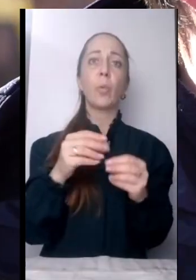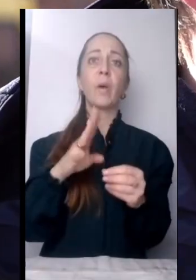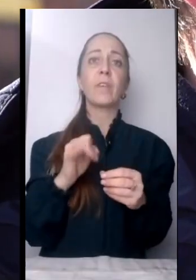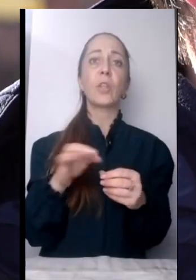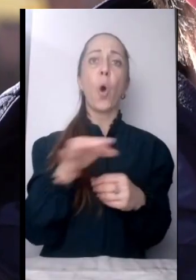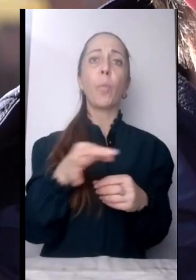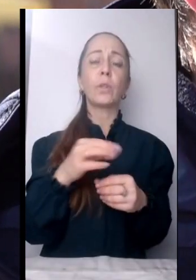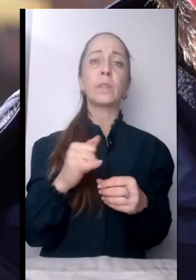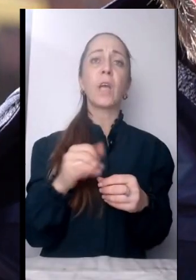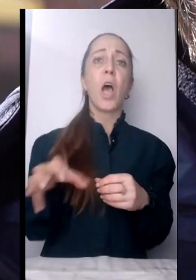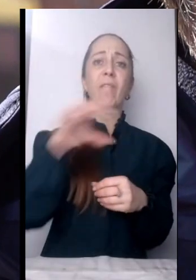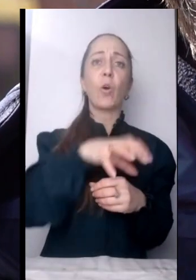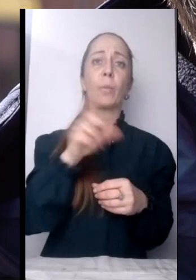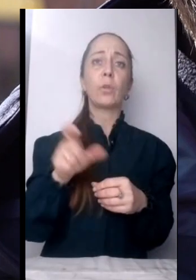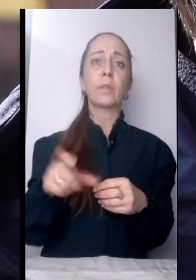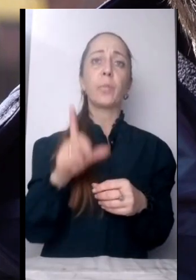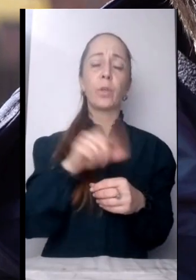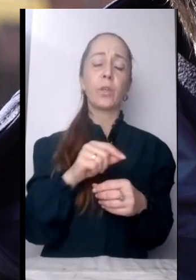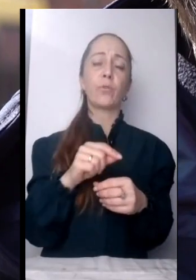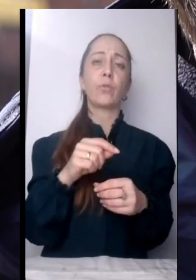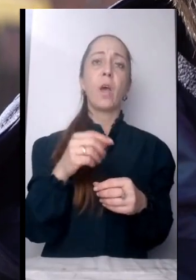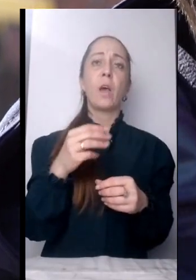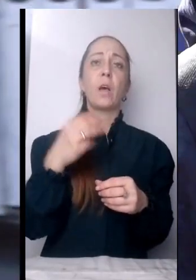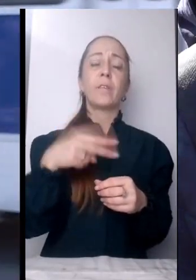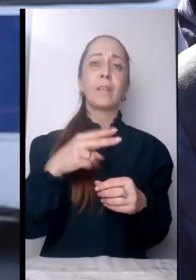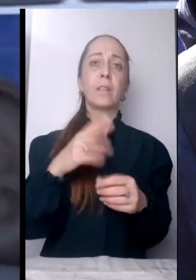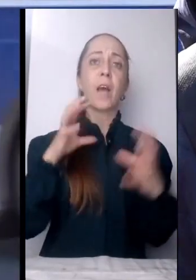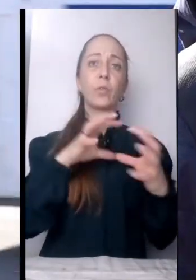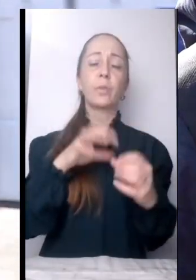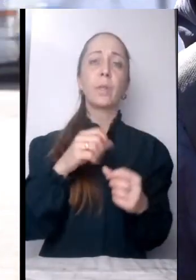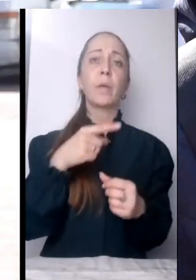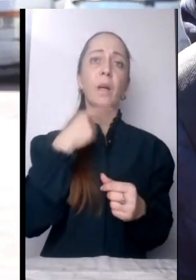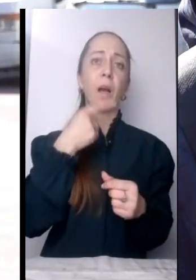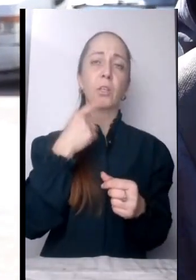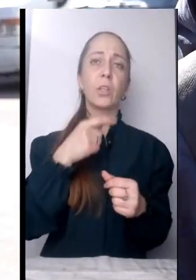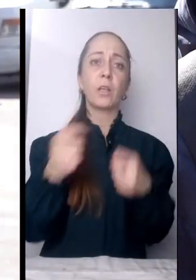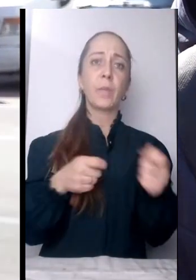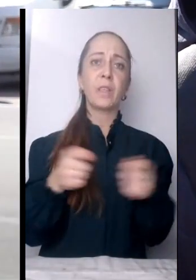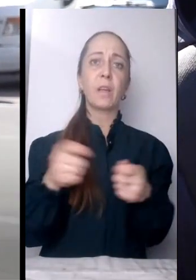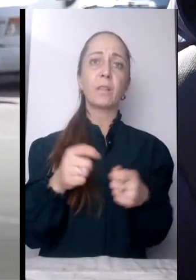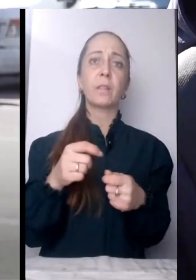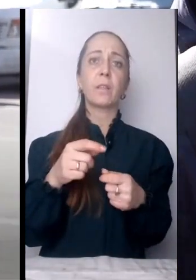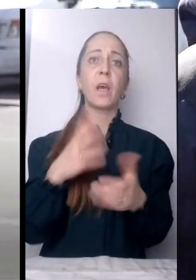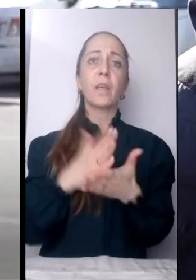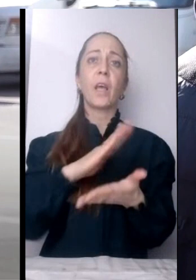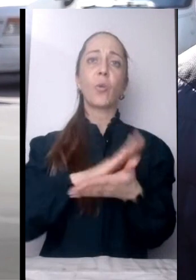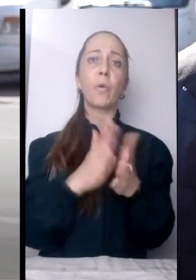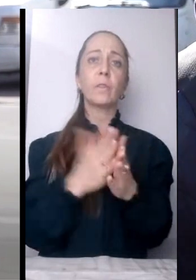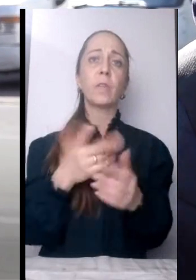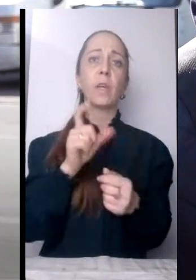автобусів, говорить радник Черкаської військової адміністрації Олександр Скічко. Є домовленість по деяким відкритим гуманітарним коридорам.